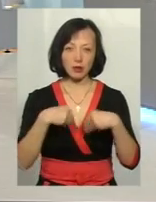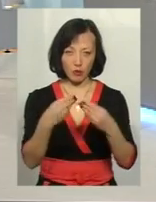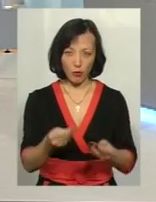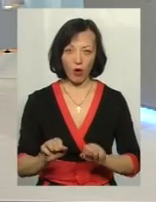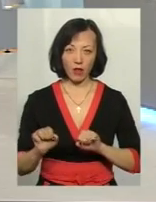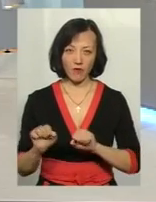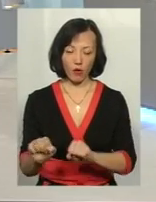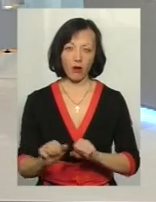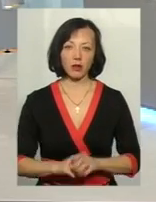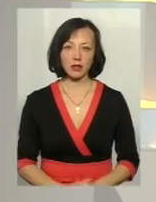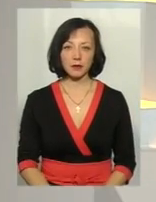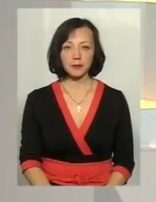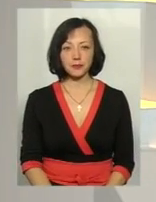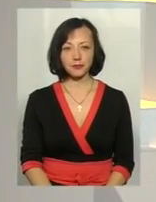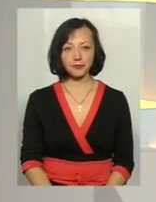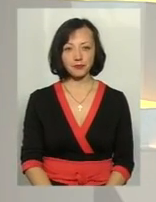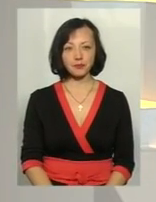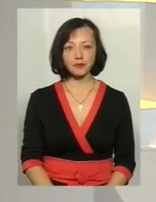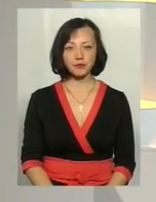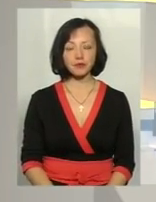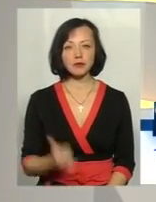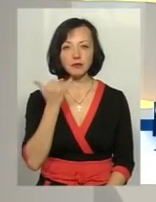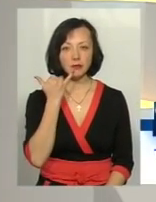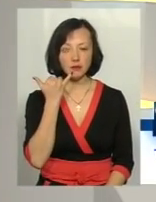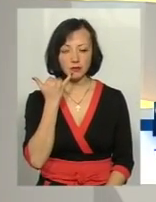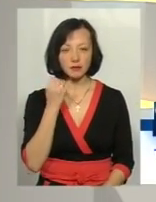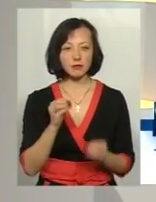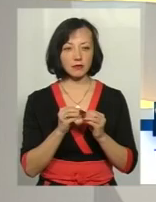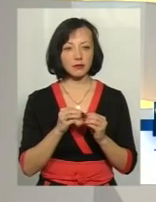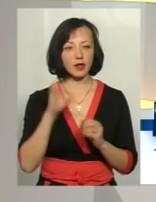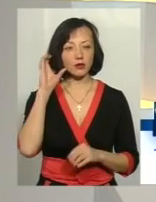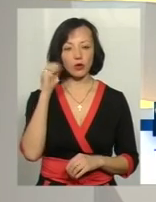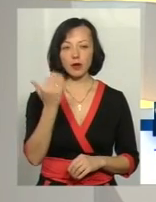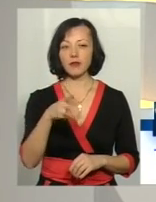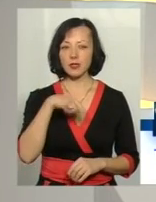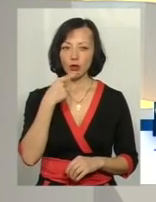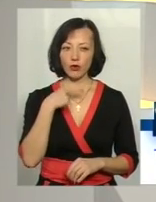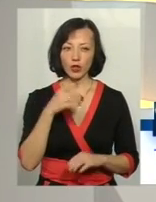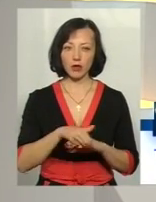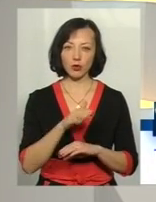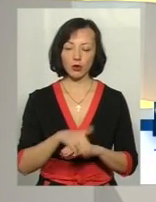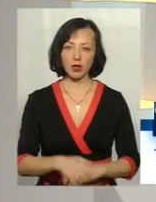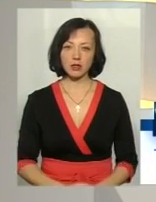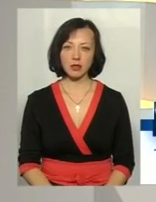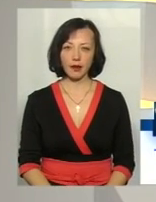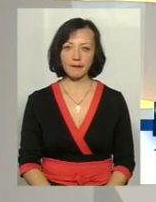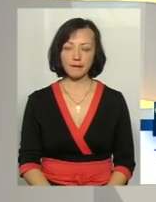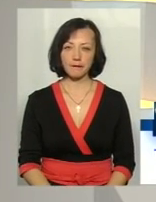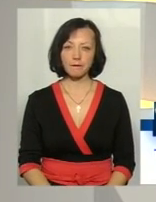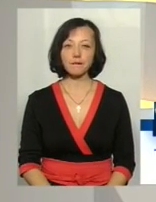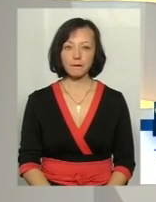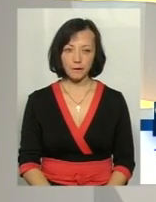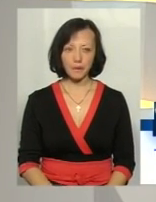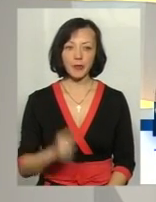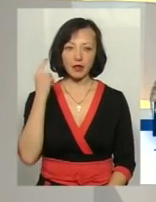захисту адвоката. Дякую за відповідь 61-9060. Слухаємо вас. Говоріть, будь ласка. Алло.